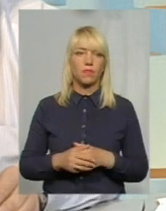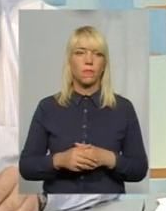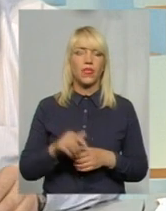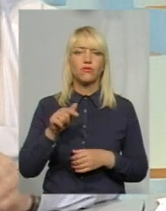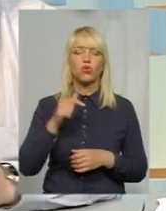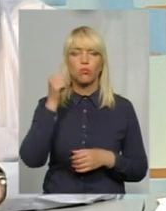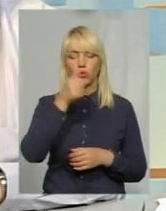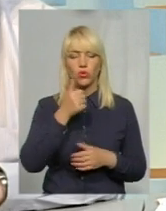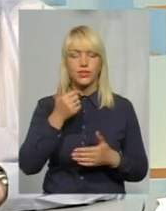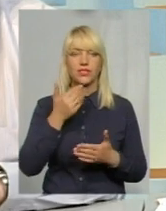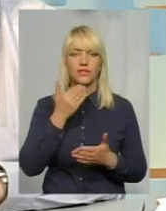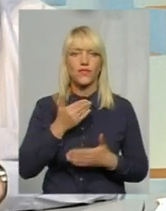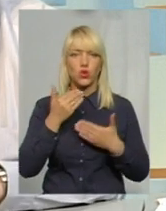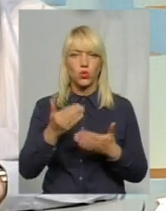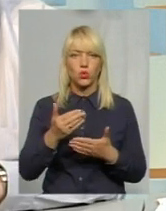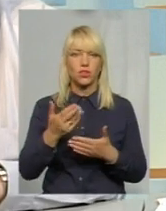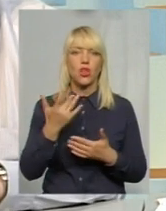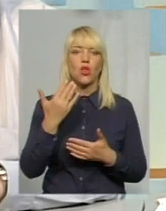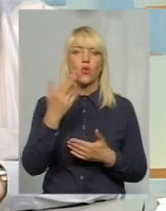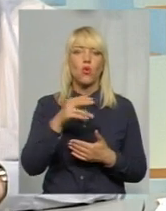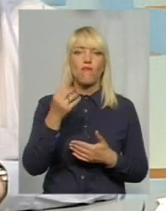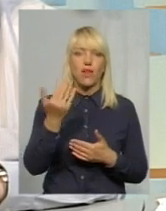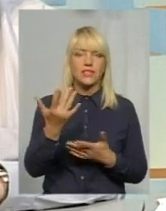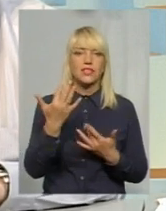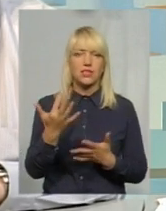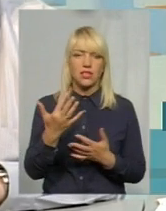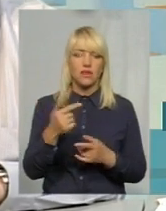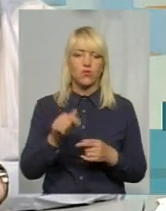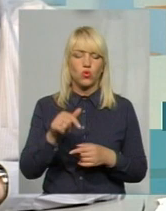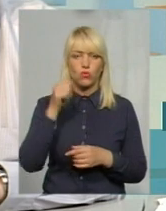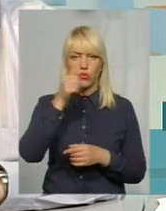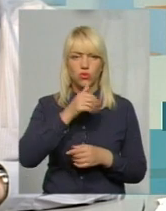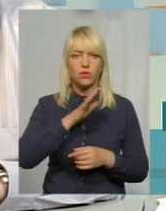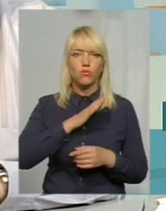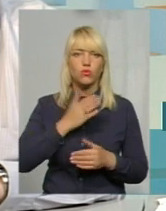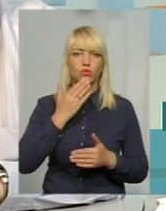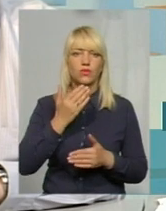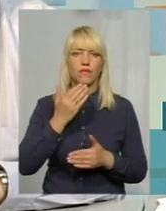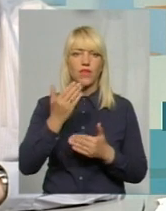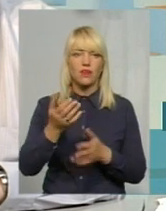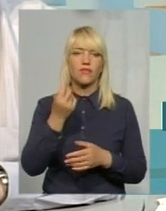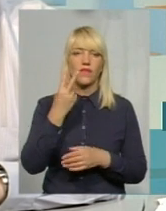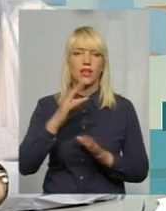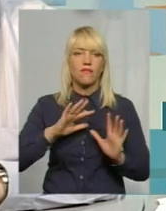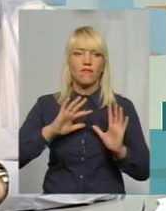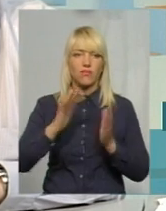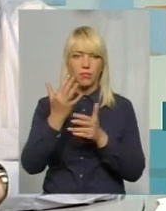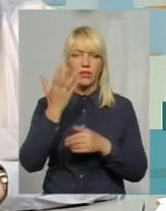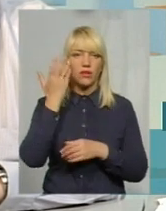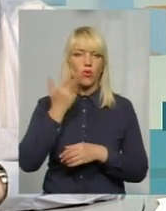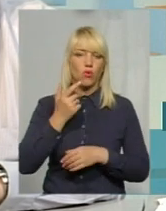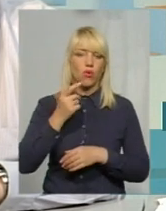В цьому році, якщо говорити вже від початку сезону, 12 випадків, коли пасічники